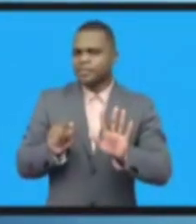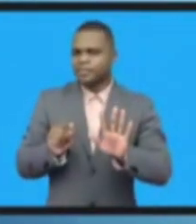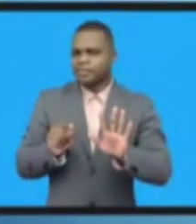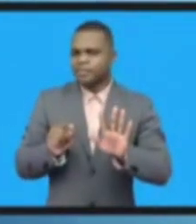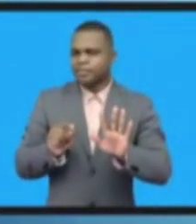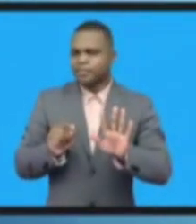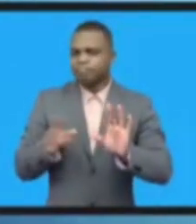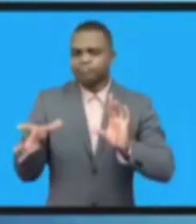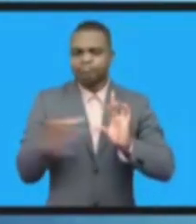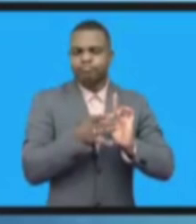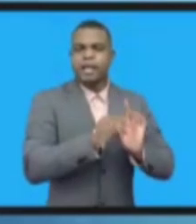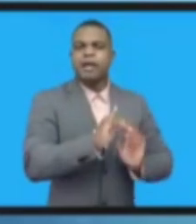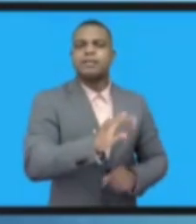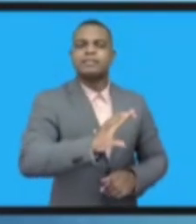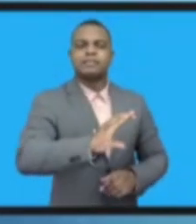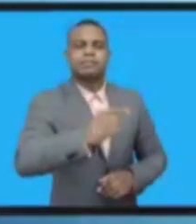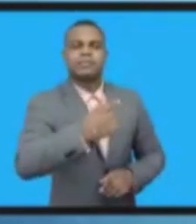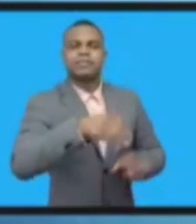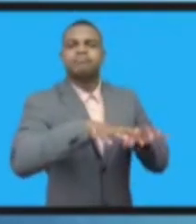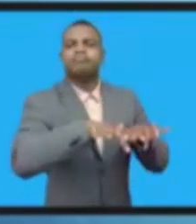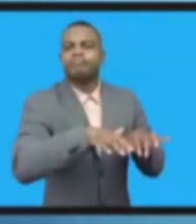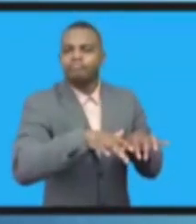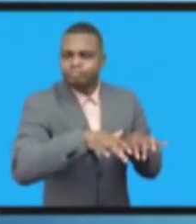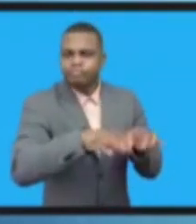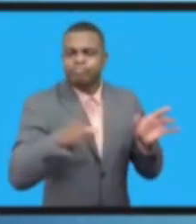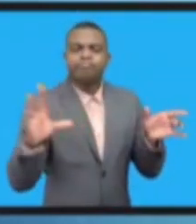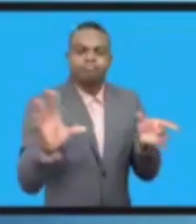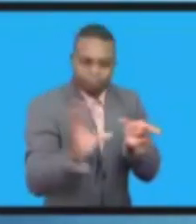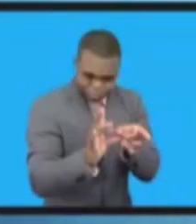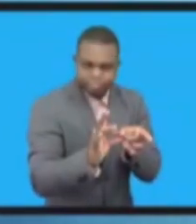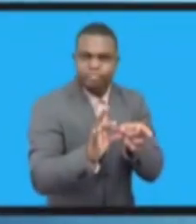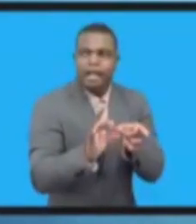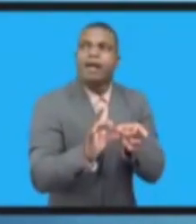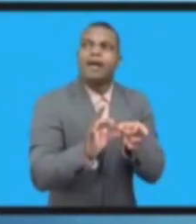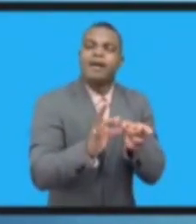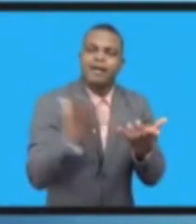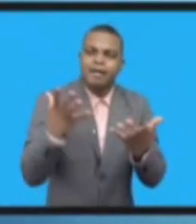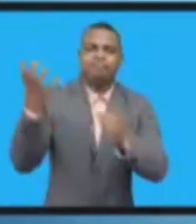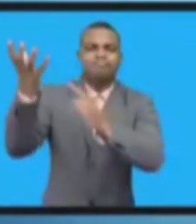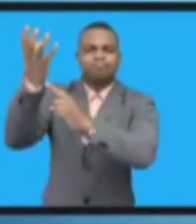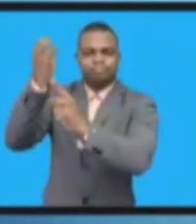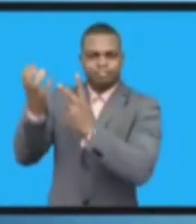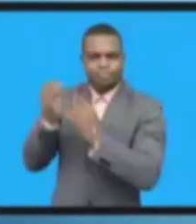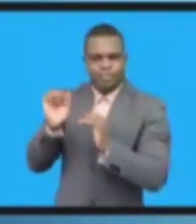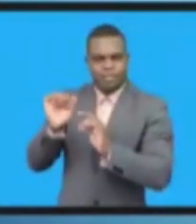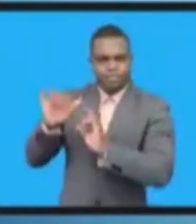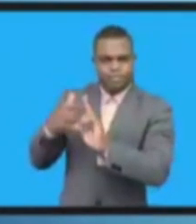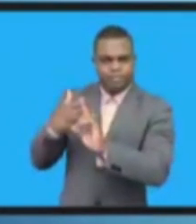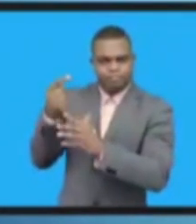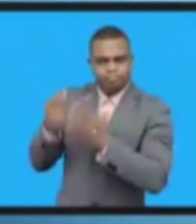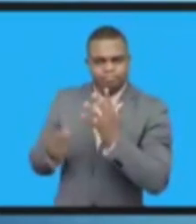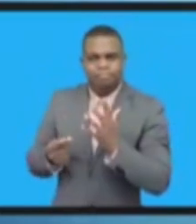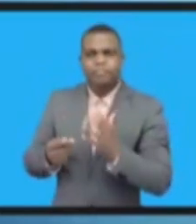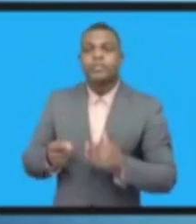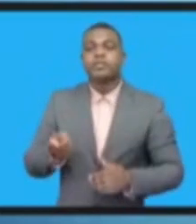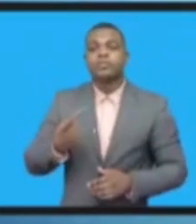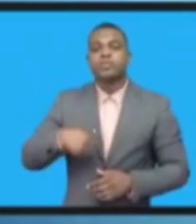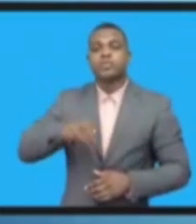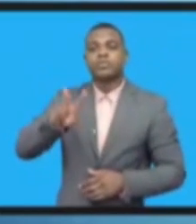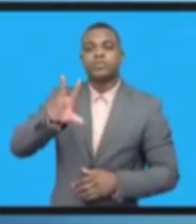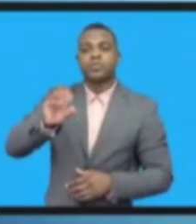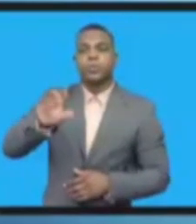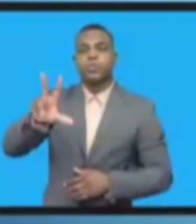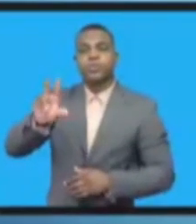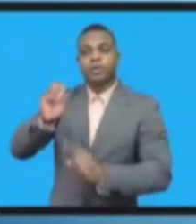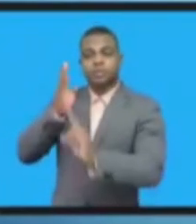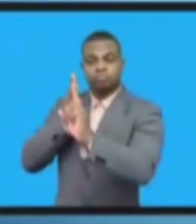Каким образом будущие поколения будут нас судить? Как они на нас посмотрят, если мы не воспользуемся